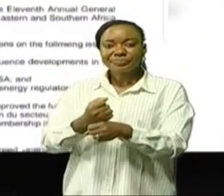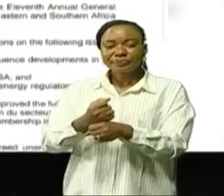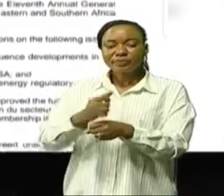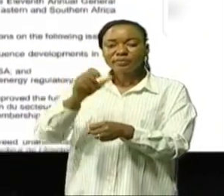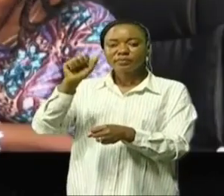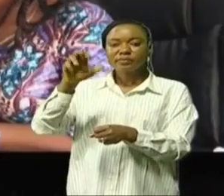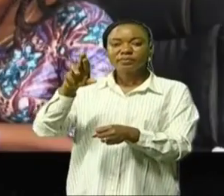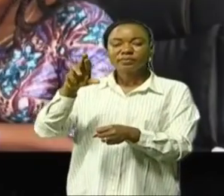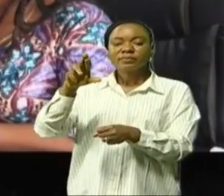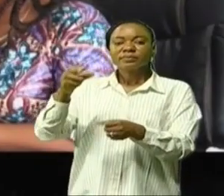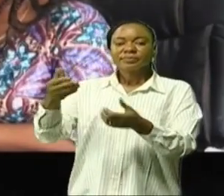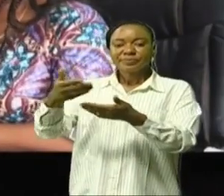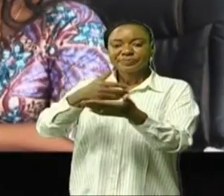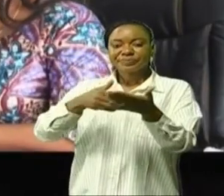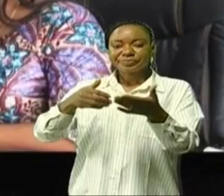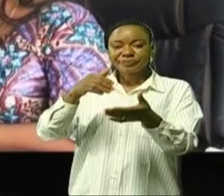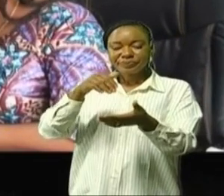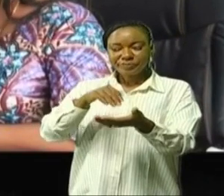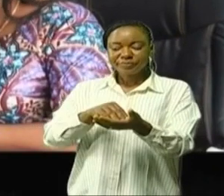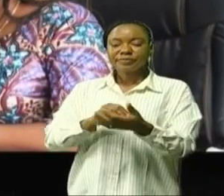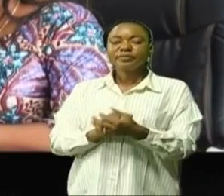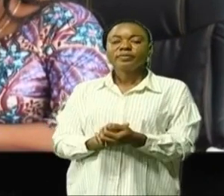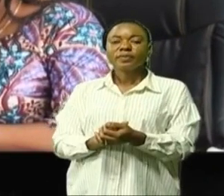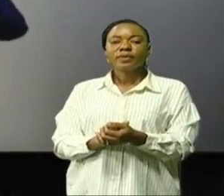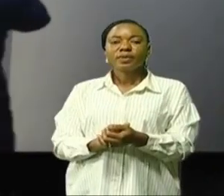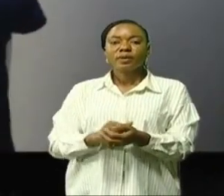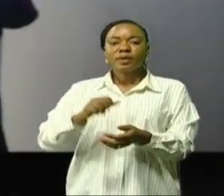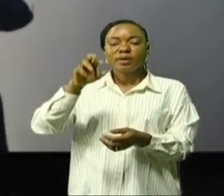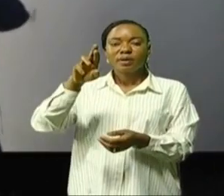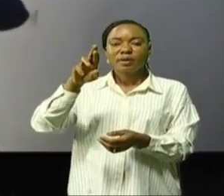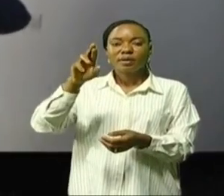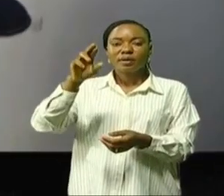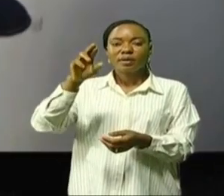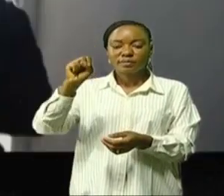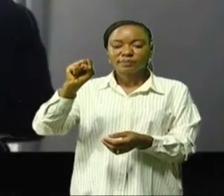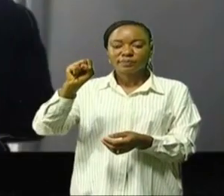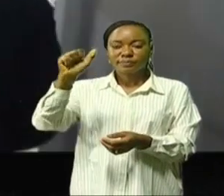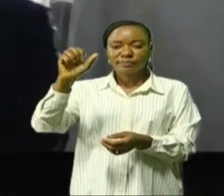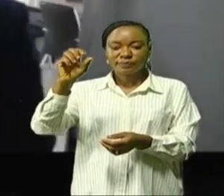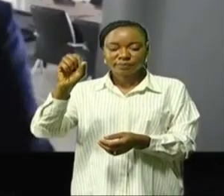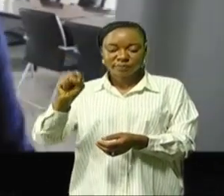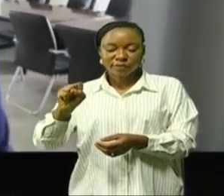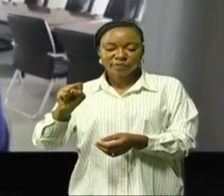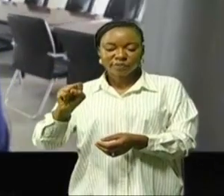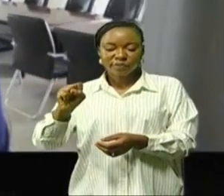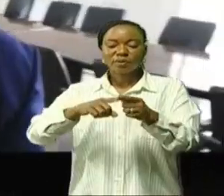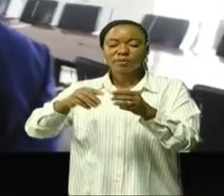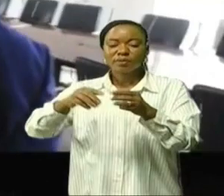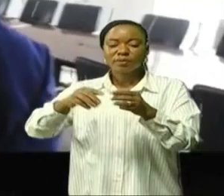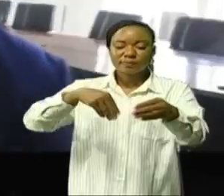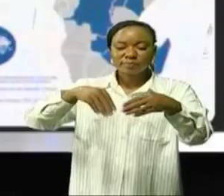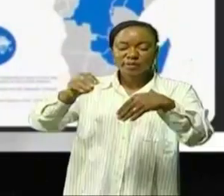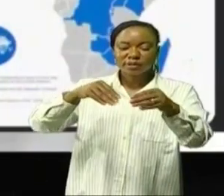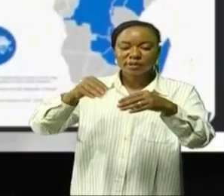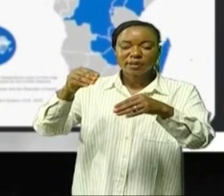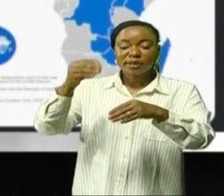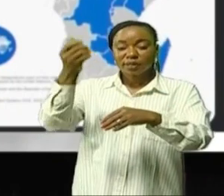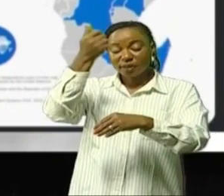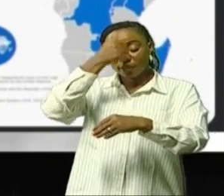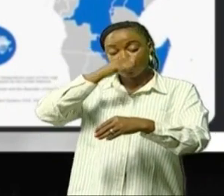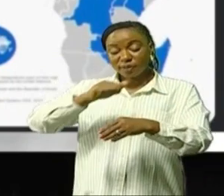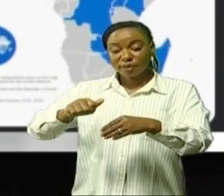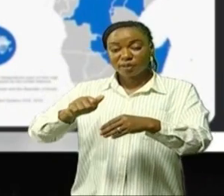a rejoint la RA-RSA RA-RSA est une agence spécialisée du marché commun de l'Afrique orientale et